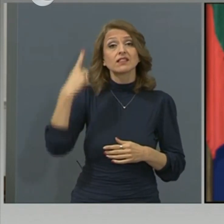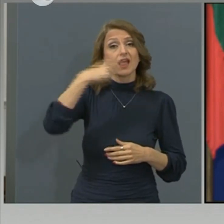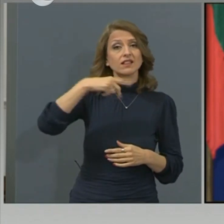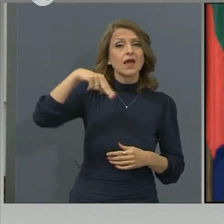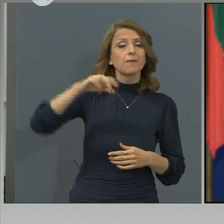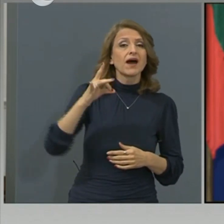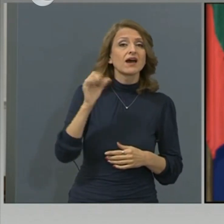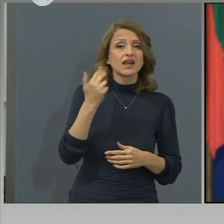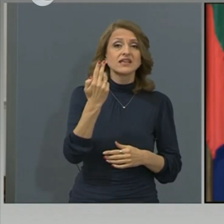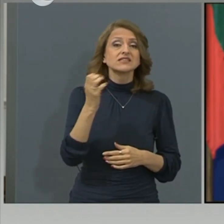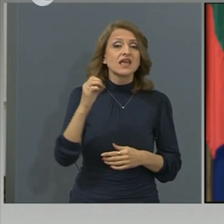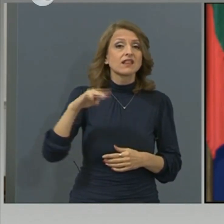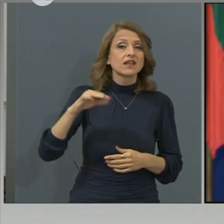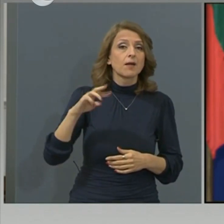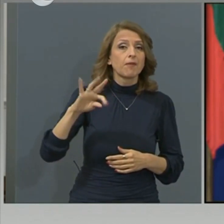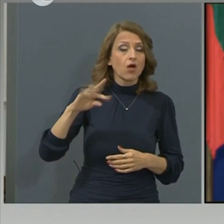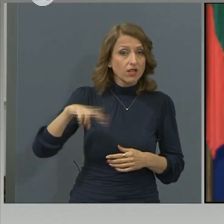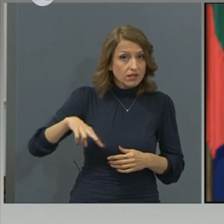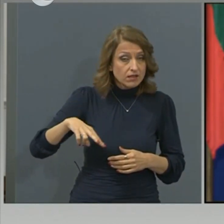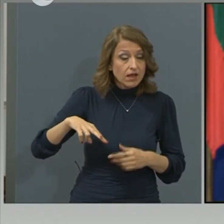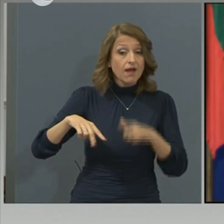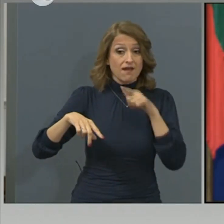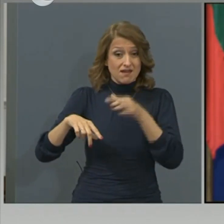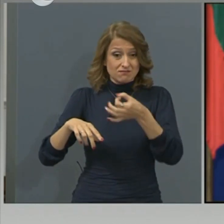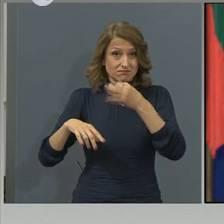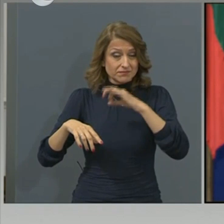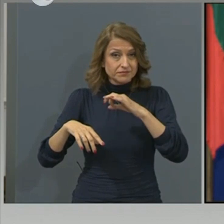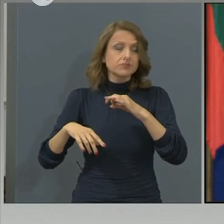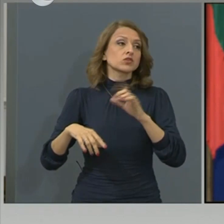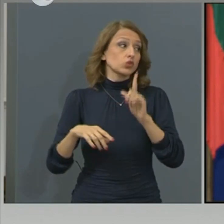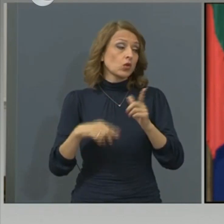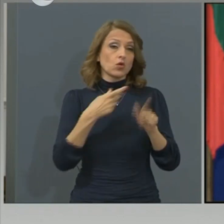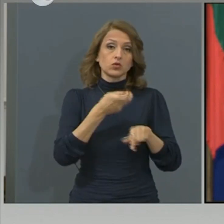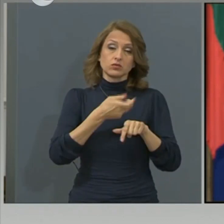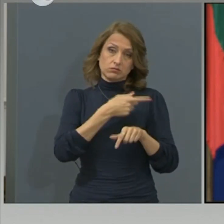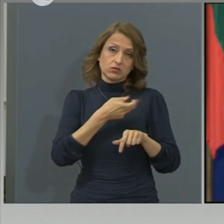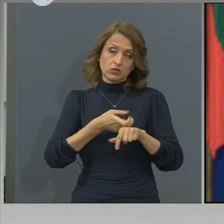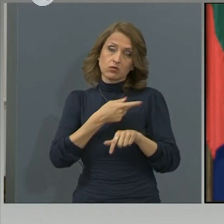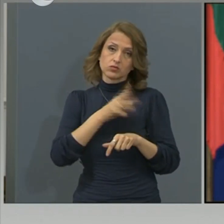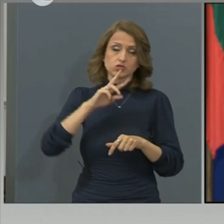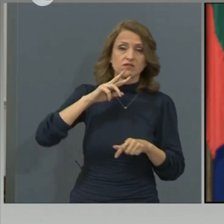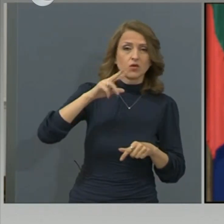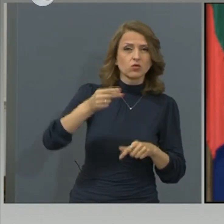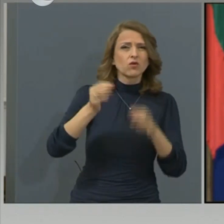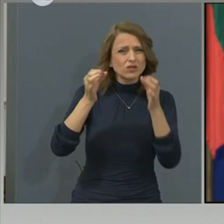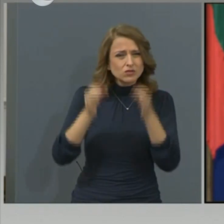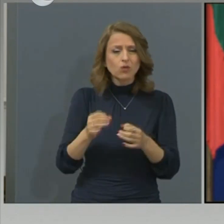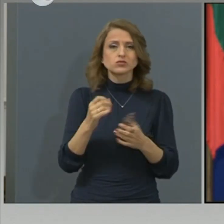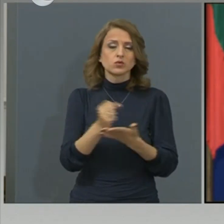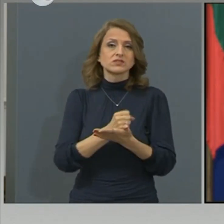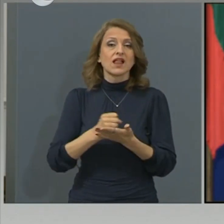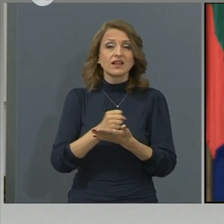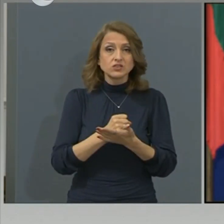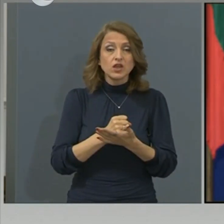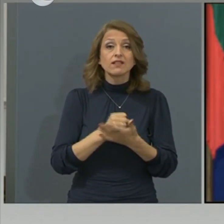температура. Но, той е специално тук, за да ви отговоря на въпроси по отношение на лечението, и